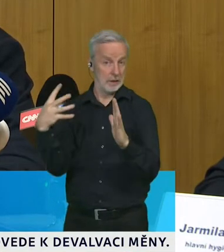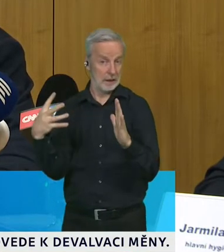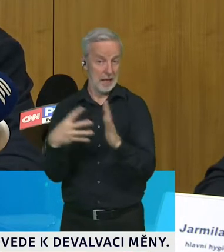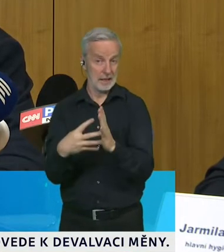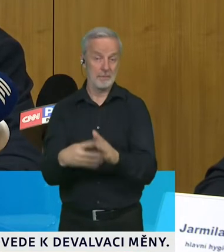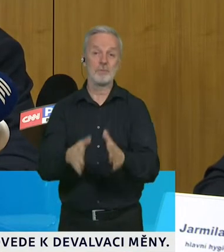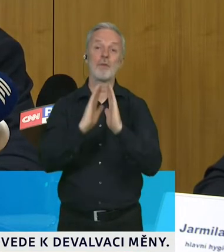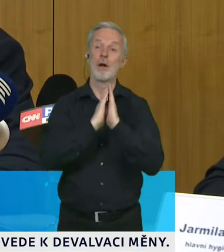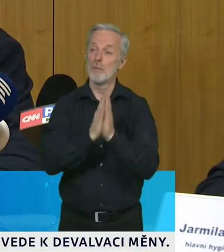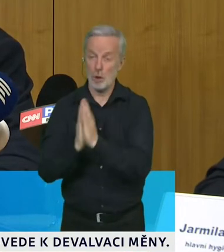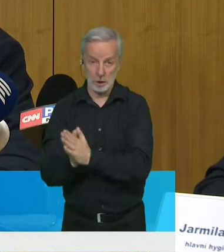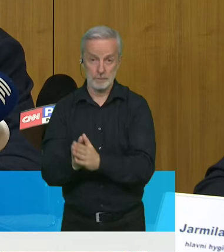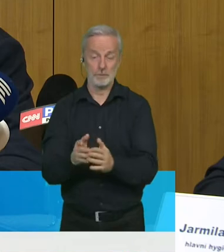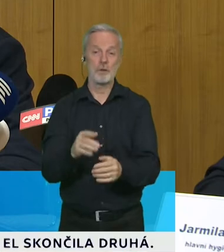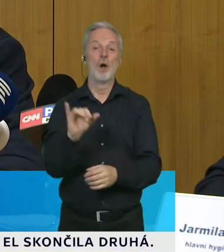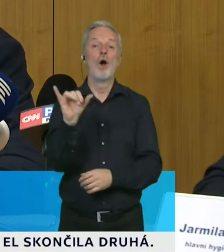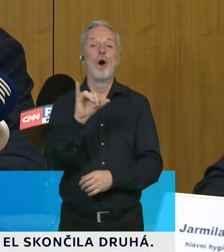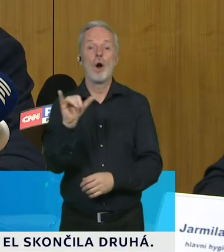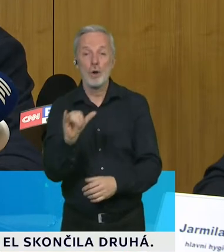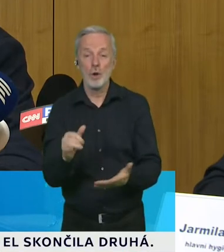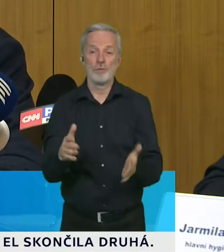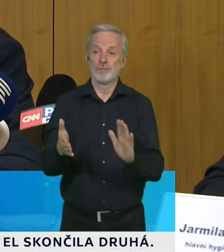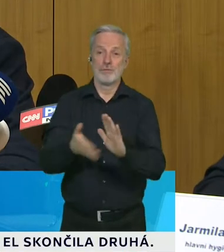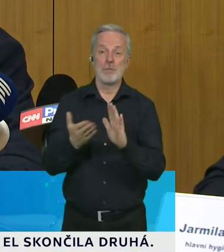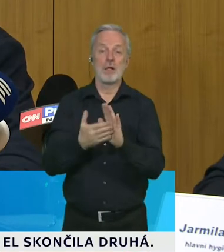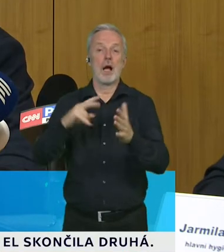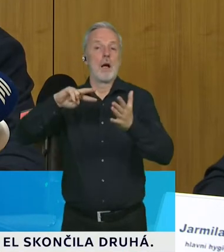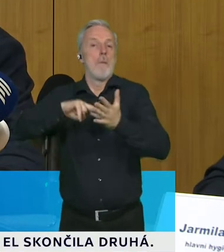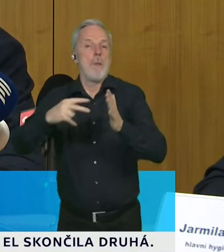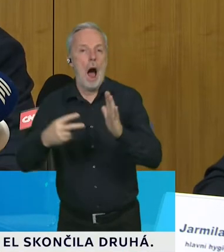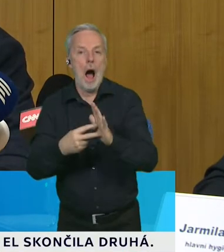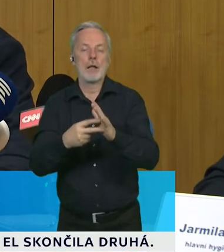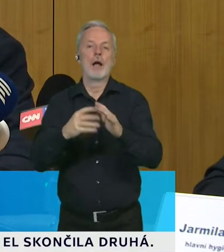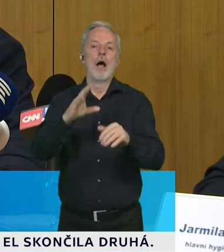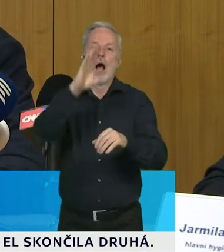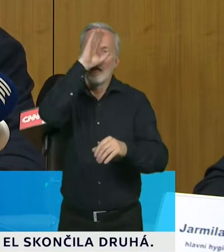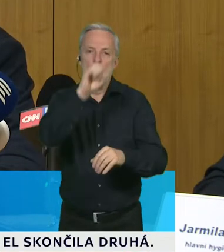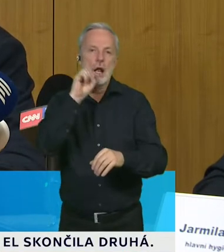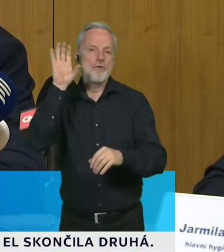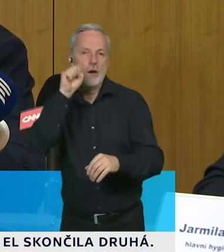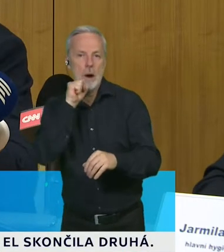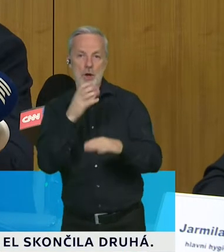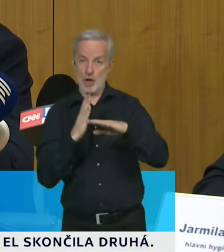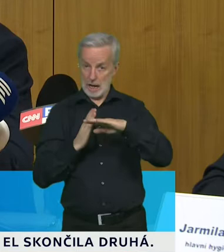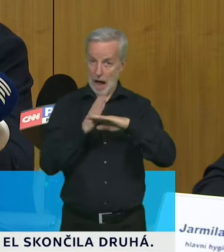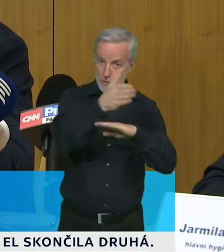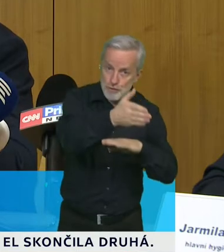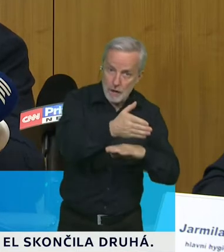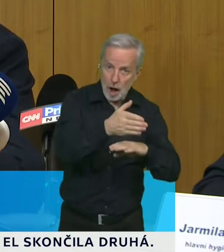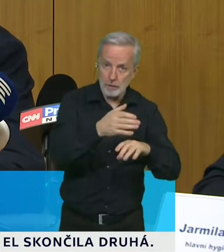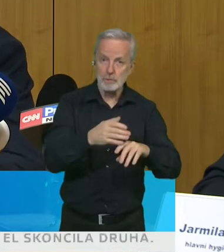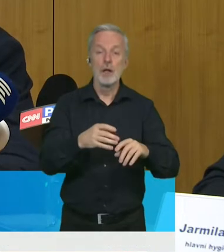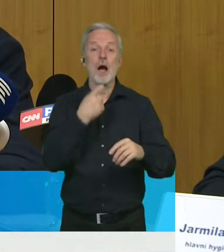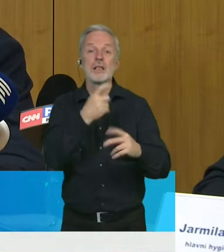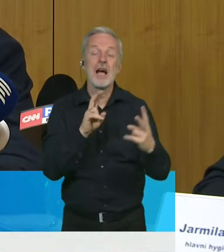prosím otestovat vy, kteří jdete ke svým babičkám, dědečkům, tatínkům, maminkám, protože je budete chtít vidět